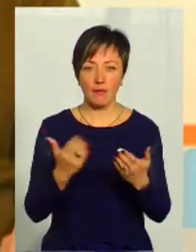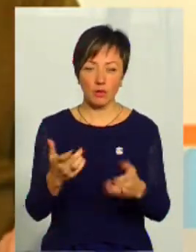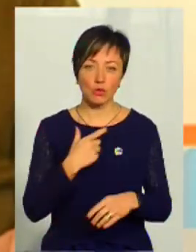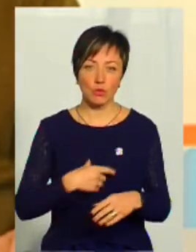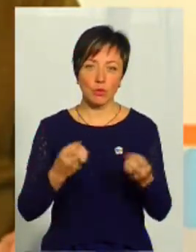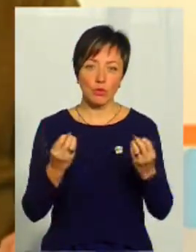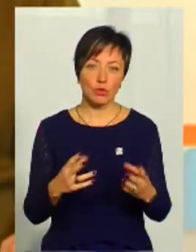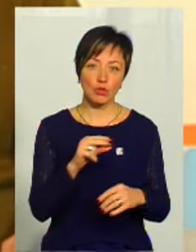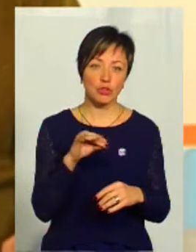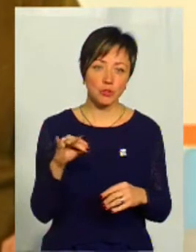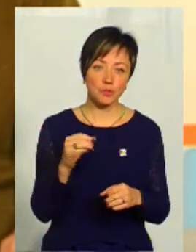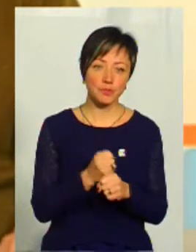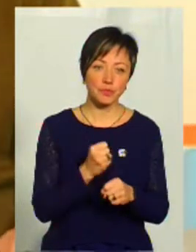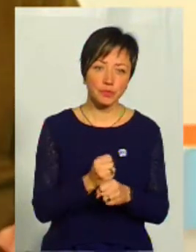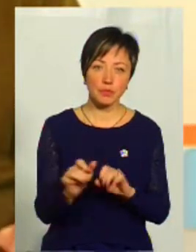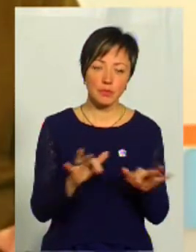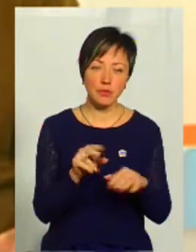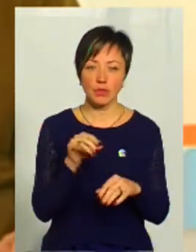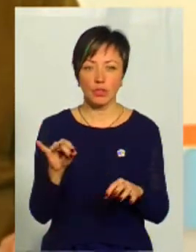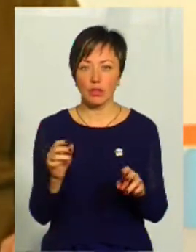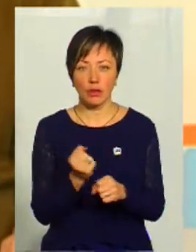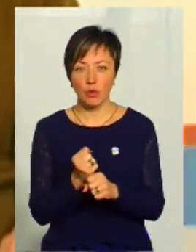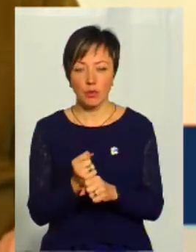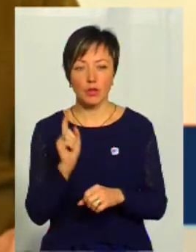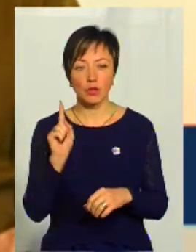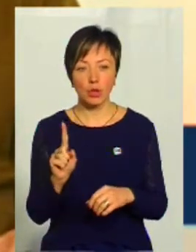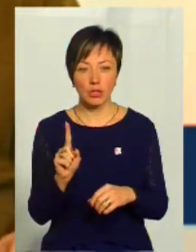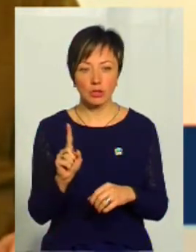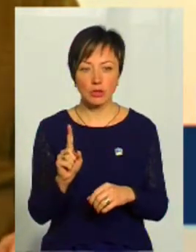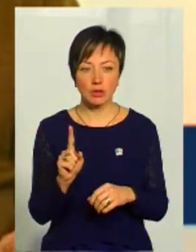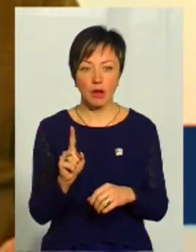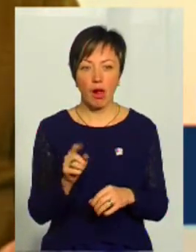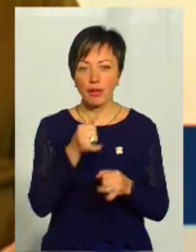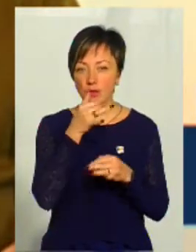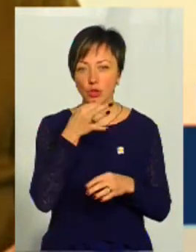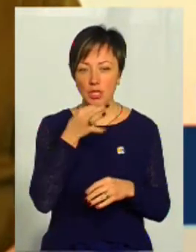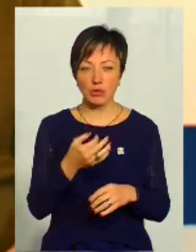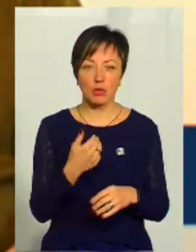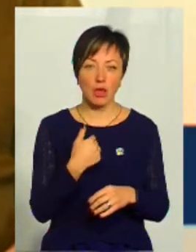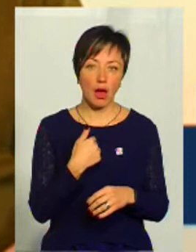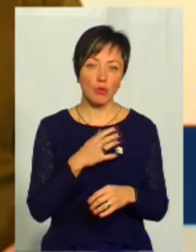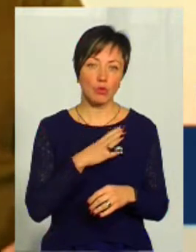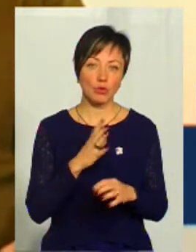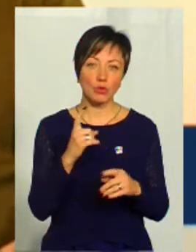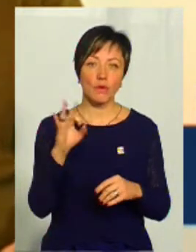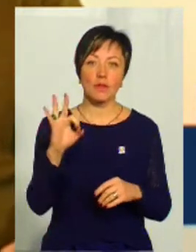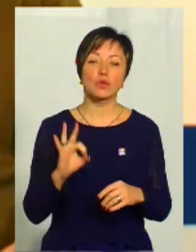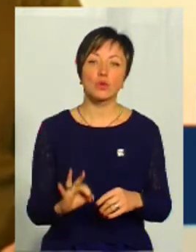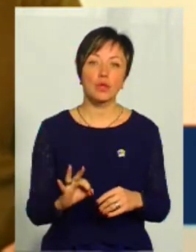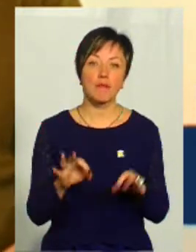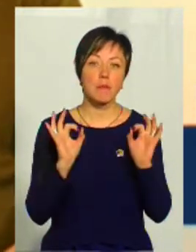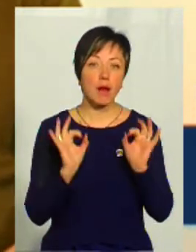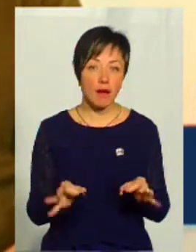вони собі просто... Чи вони роблять якусь діяльність, чи не роблять. До речі, не можу сказати, що я там буду чисто 100%